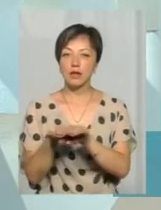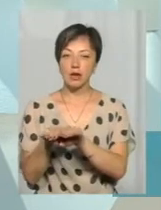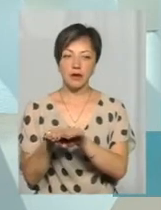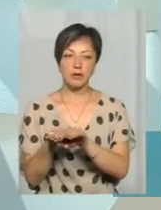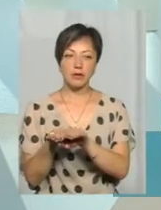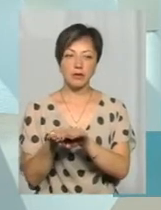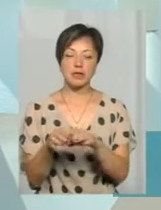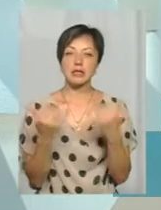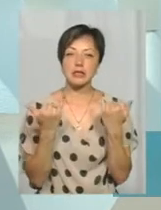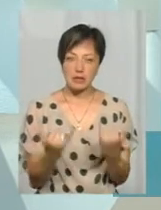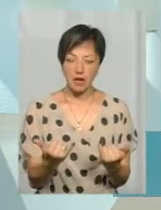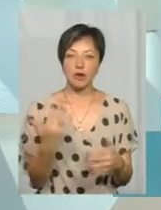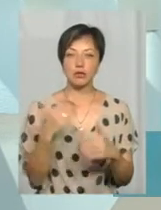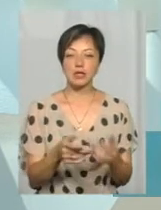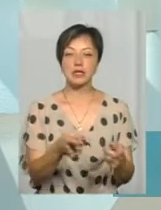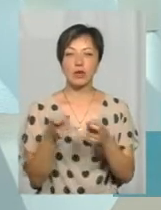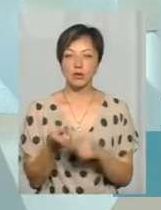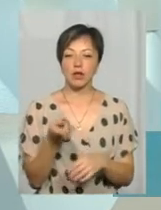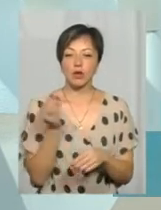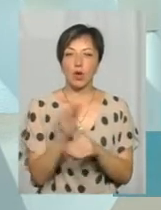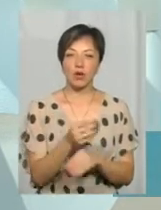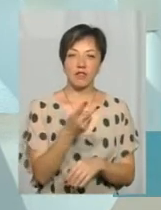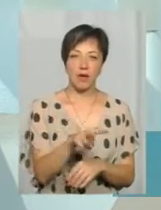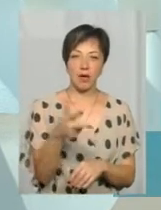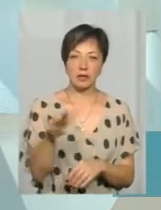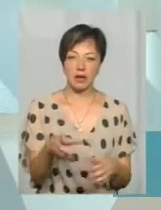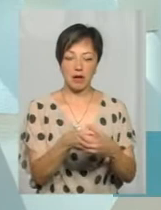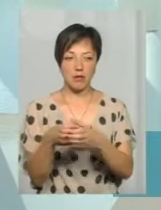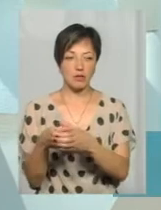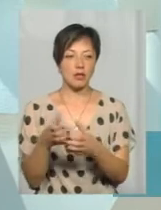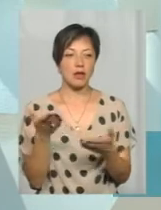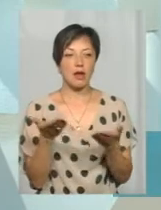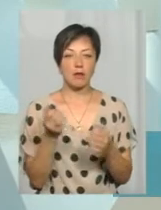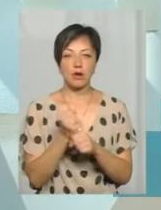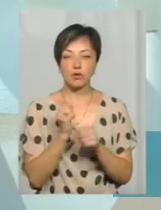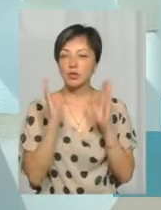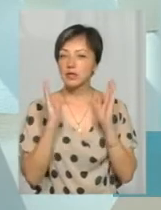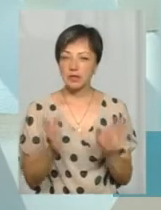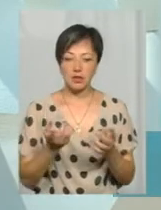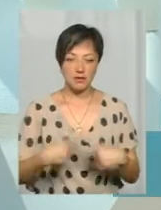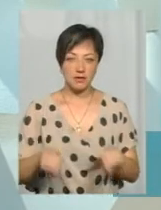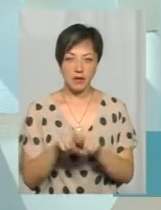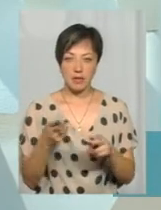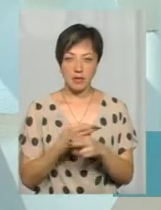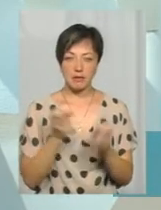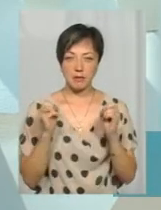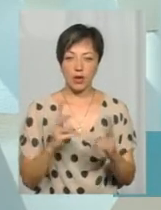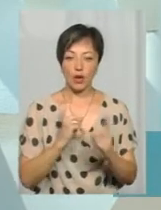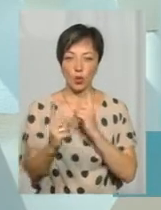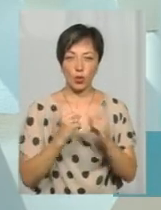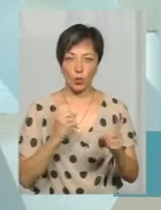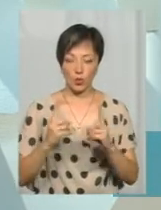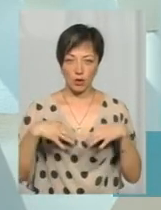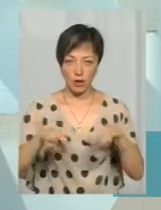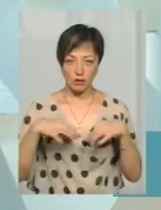таки, зараз залучені, додатково два-три екіпажі ми залучаємо, які працюють тільки в сфері безпеки дорожнього руху. Що це для них означає? Це